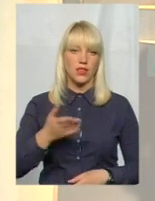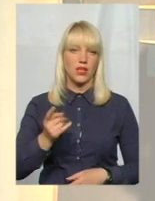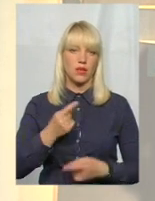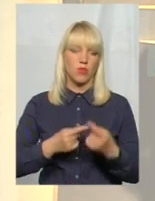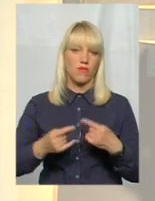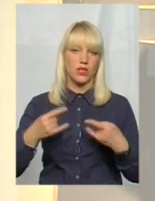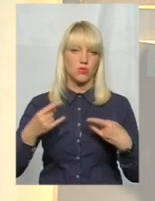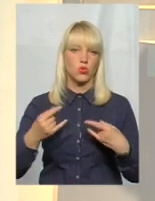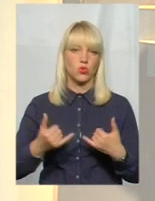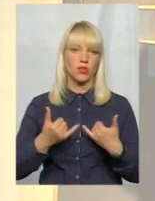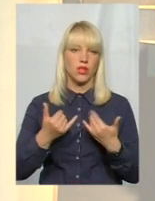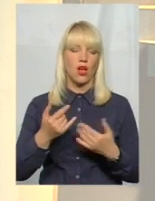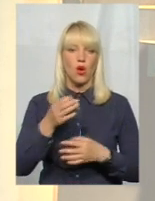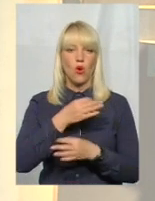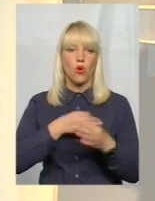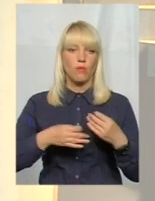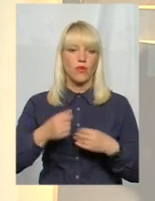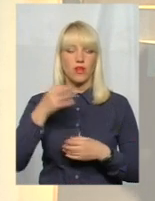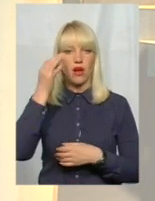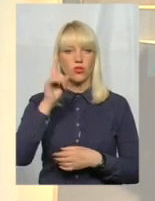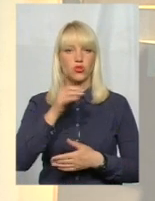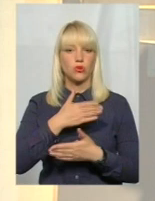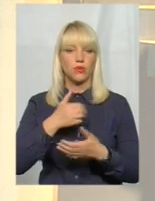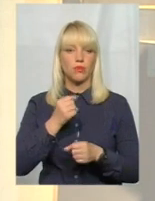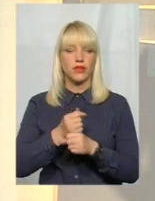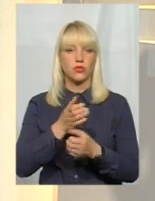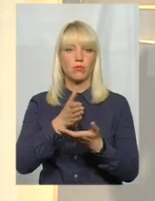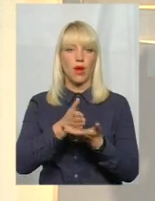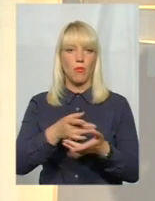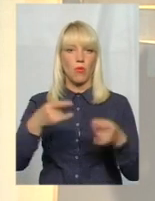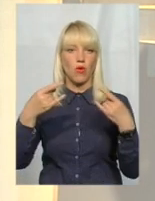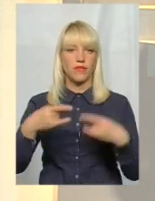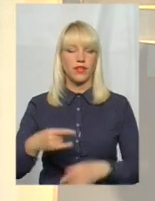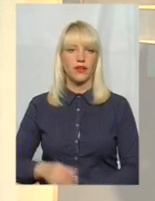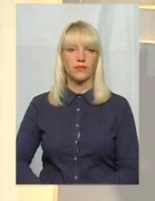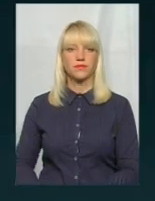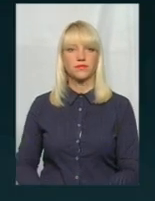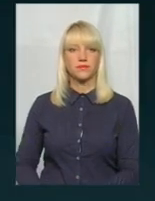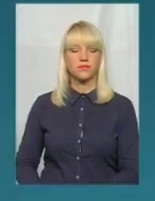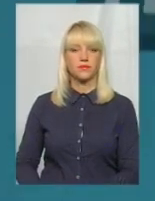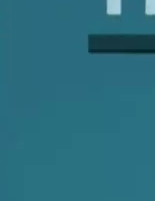студію для обговорення. А я нагадую, що ми працюємо у прямому ефірі, тому долучайтесь до розмови. Прошу.